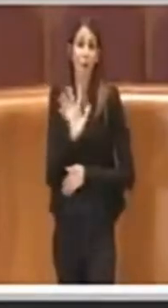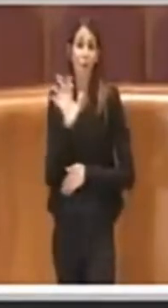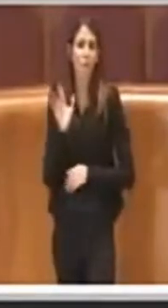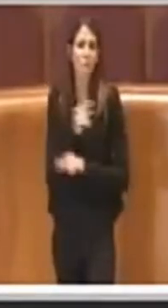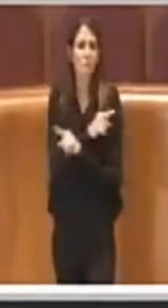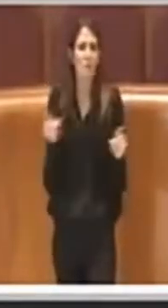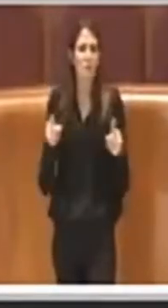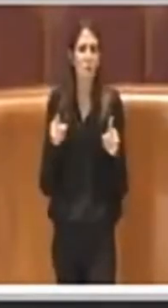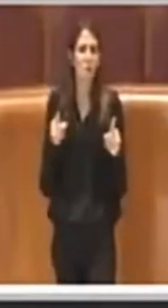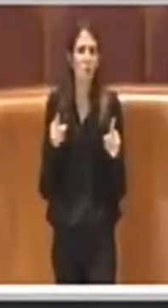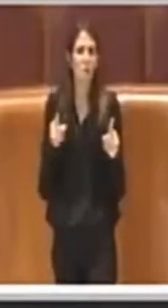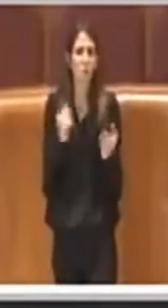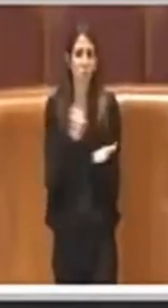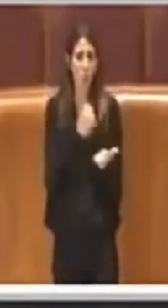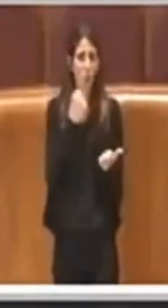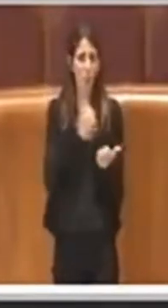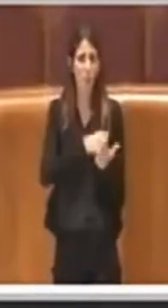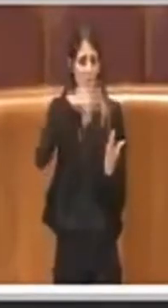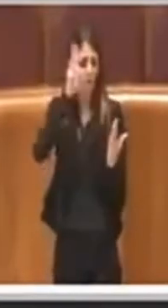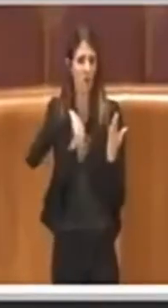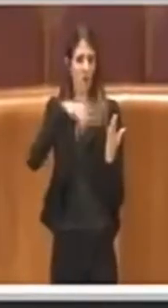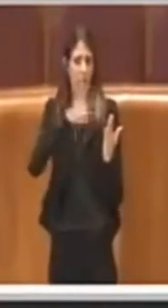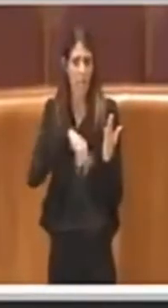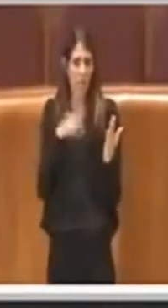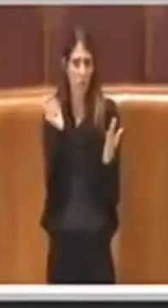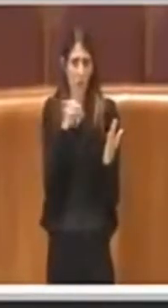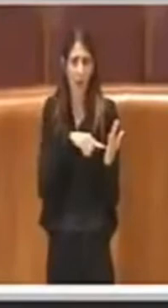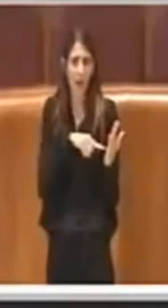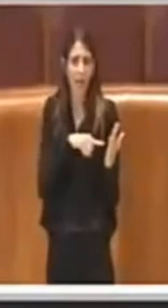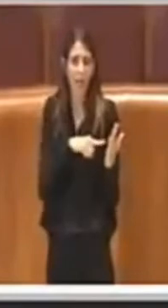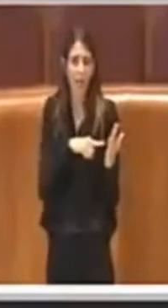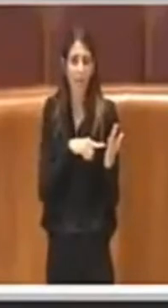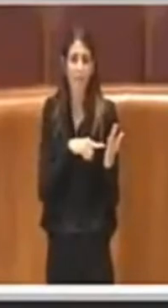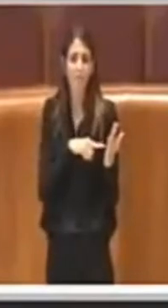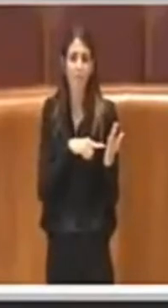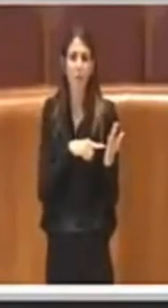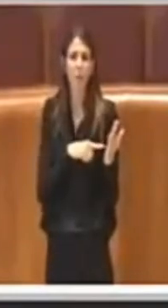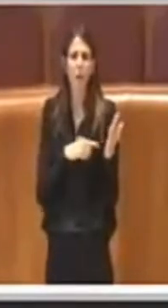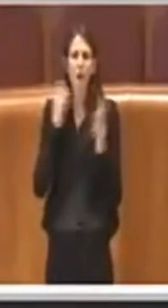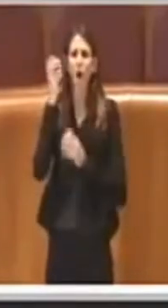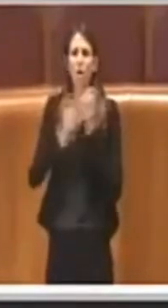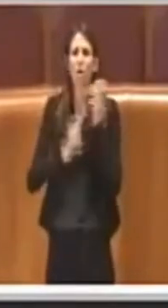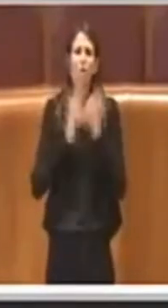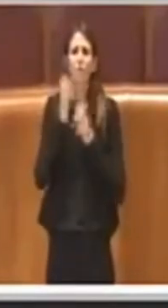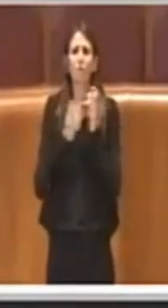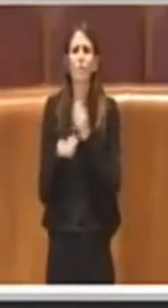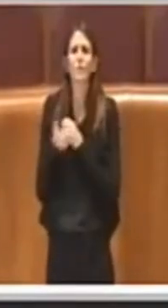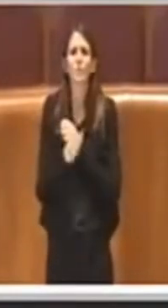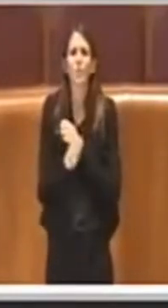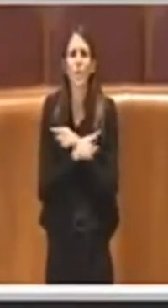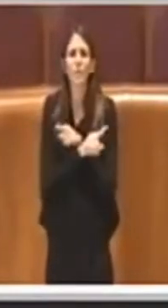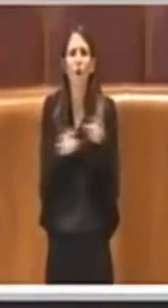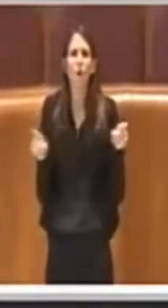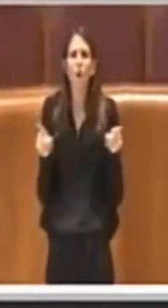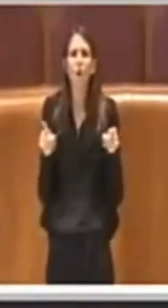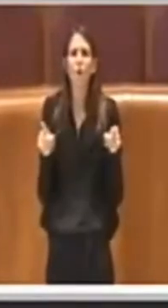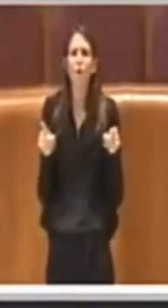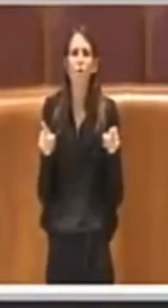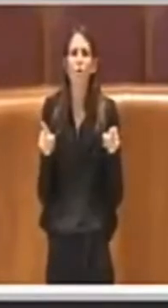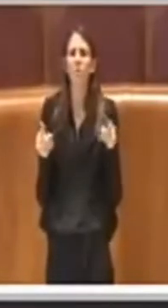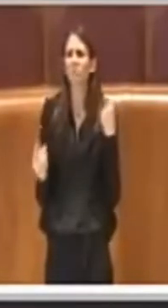l'atto che stiamo per votare. Confusione determinata dal fatto che hanno messo sul piatto